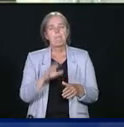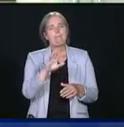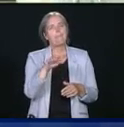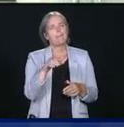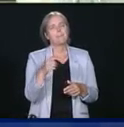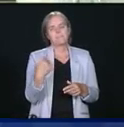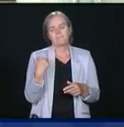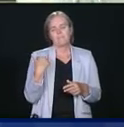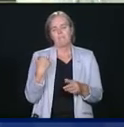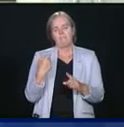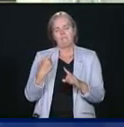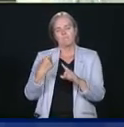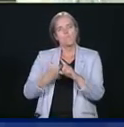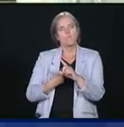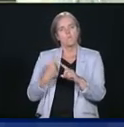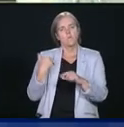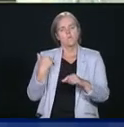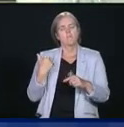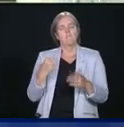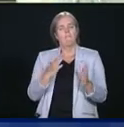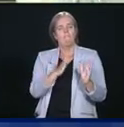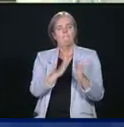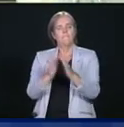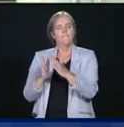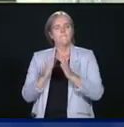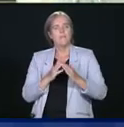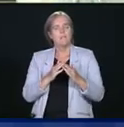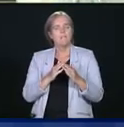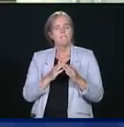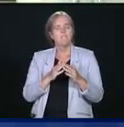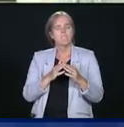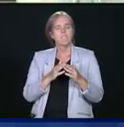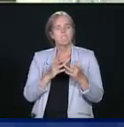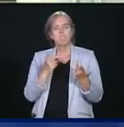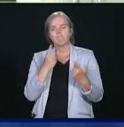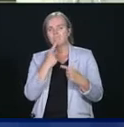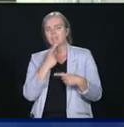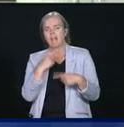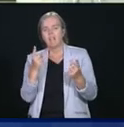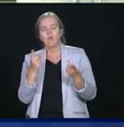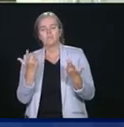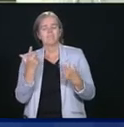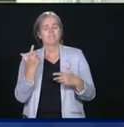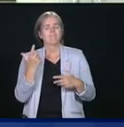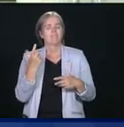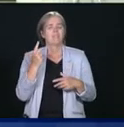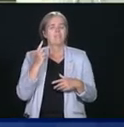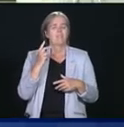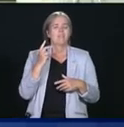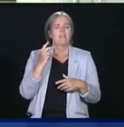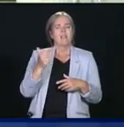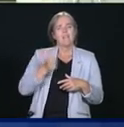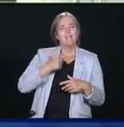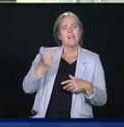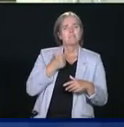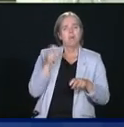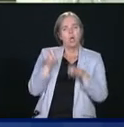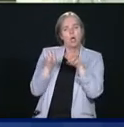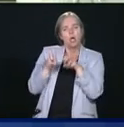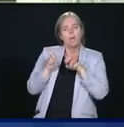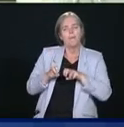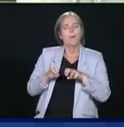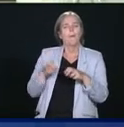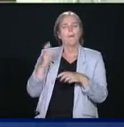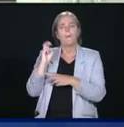mois, les municipalités ont indiqué que les revenus issus des systèmes de transport en commun ont chuté de façon draconienne.